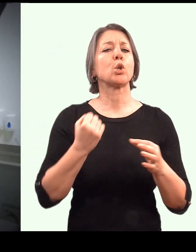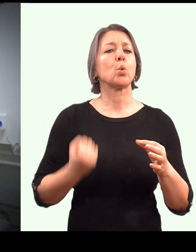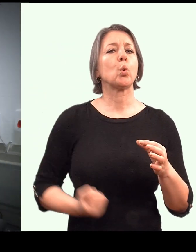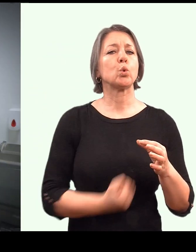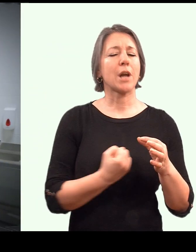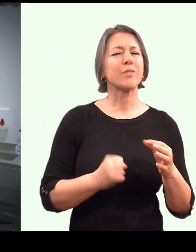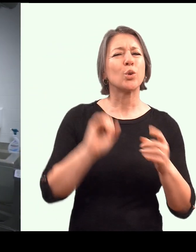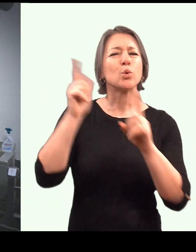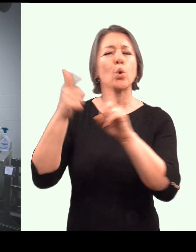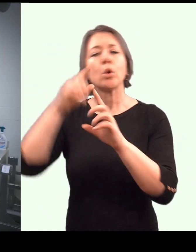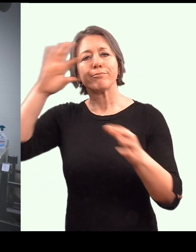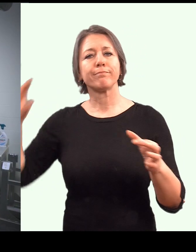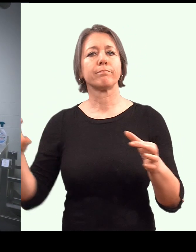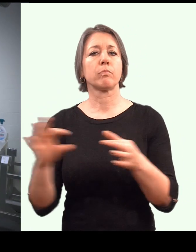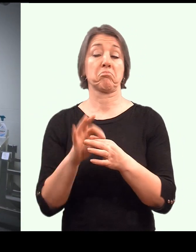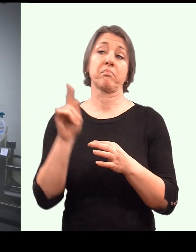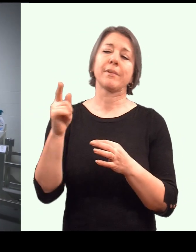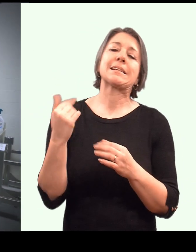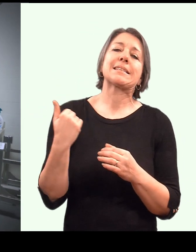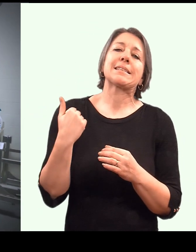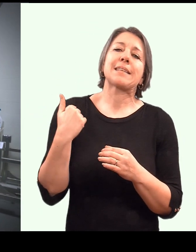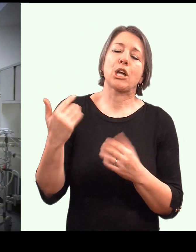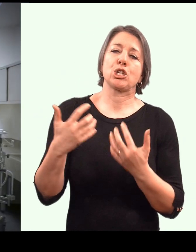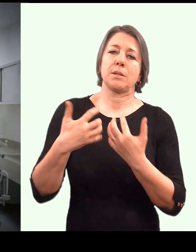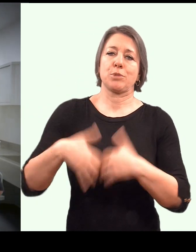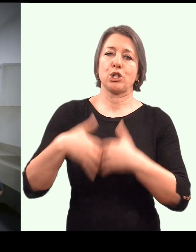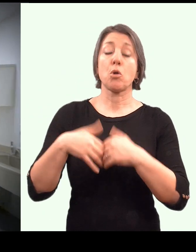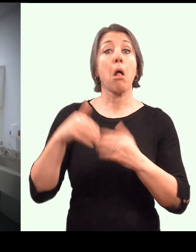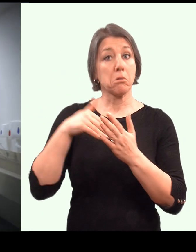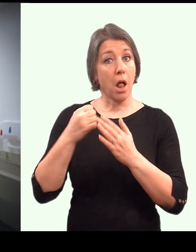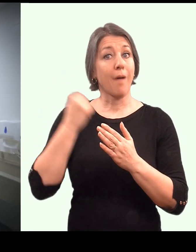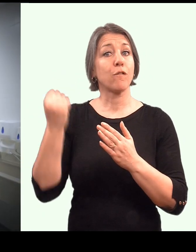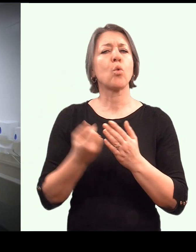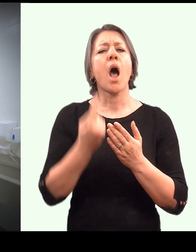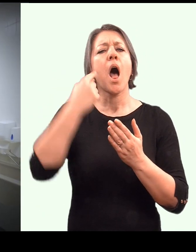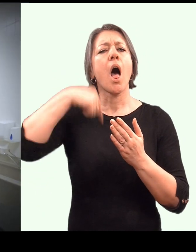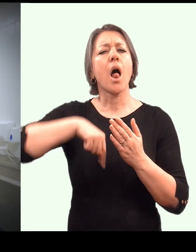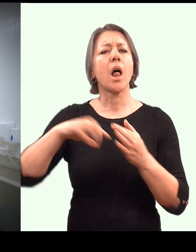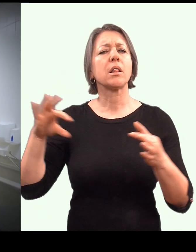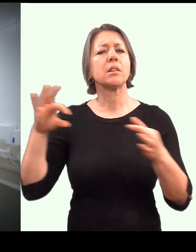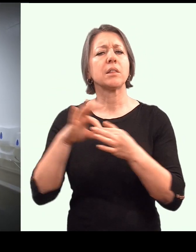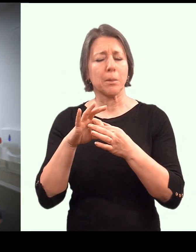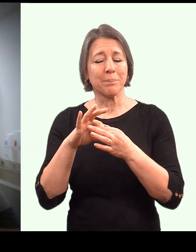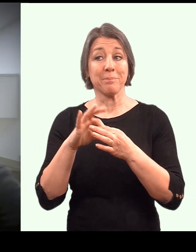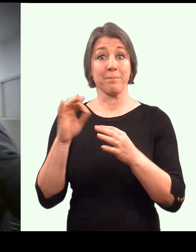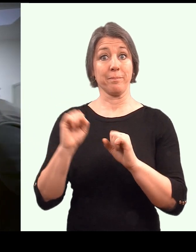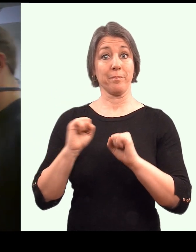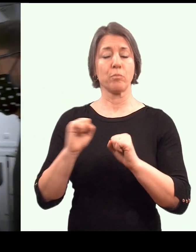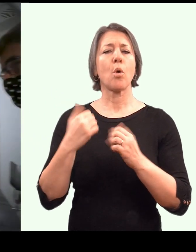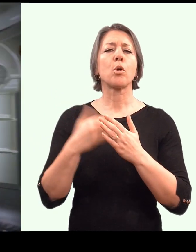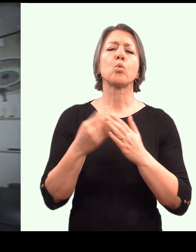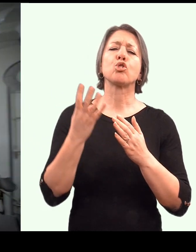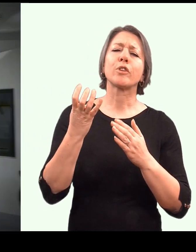poměrně starší, ale stále funkční endoskopická věž. To proto, aby si tady studenti vyšších ročníků